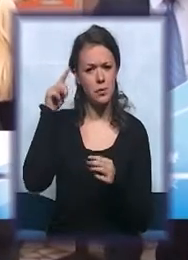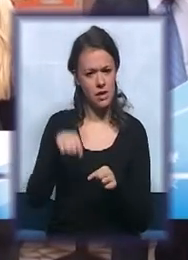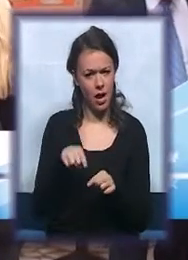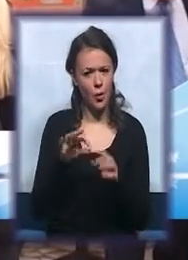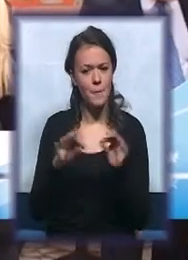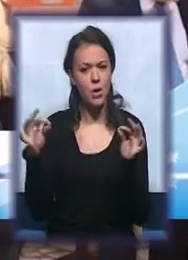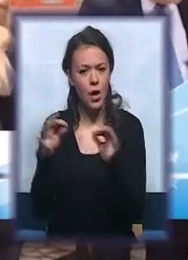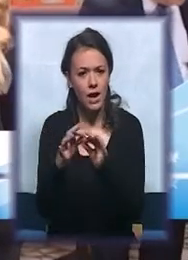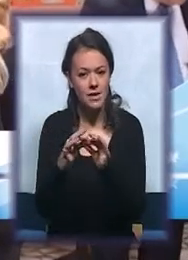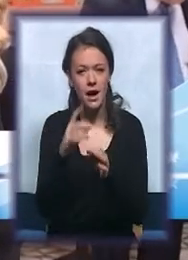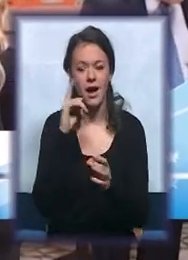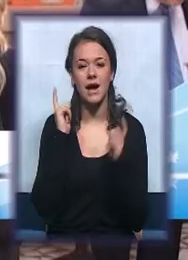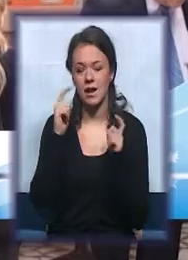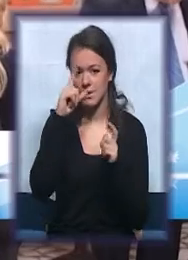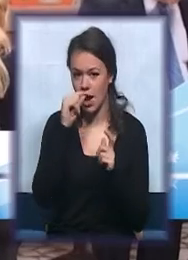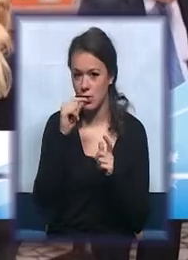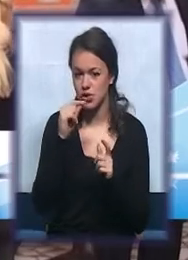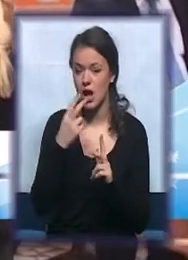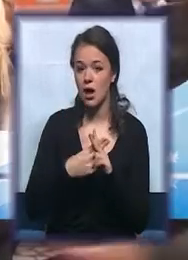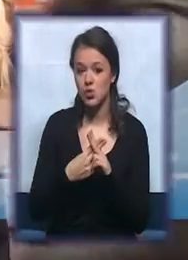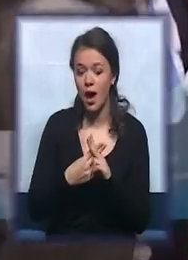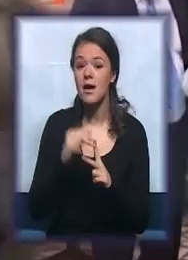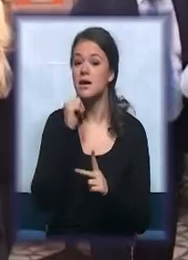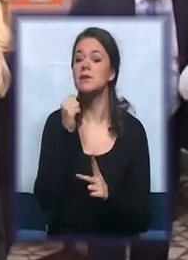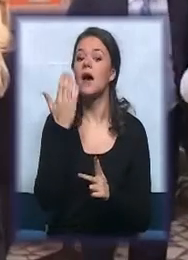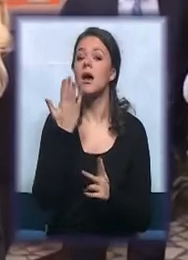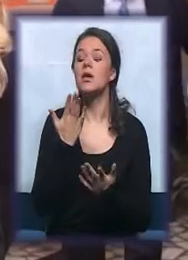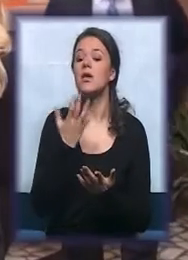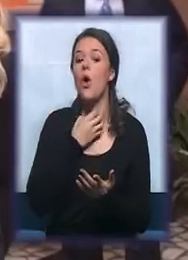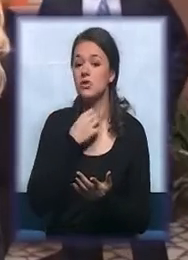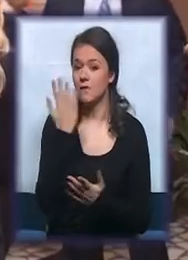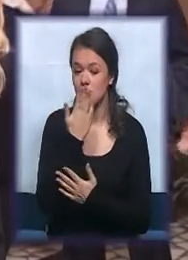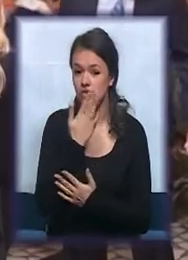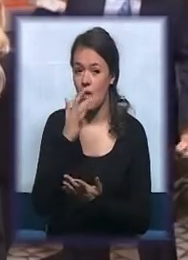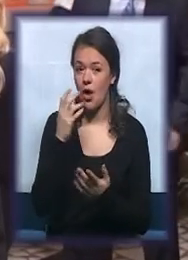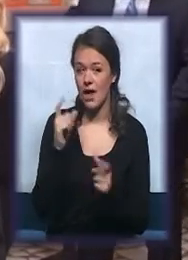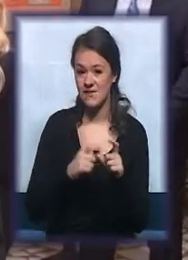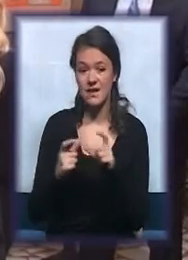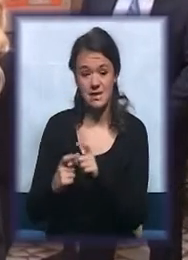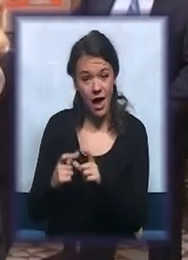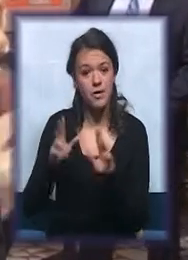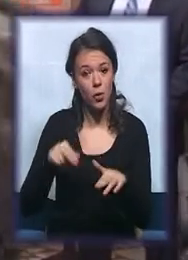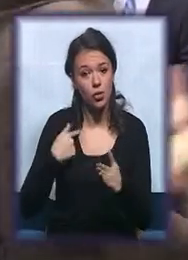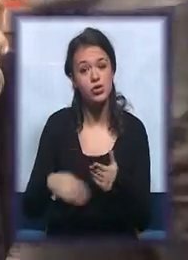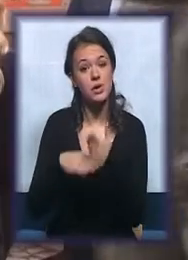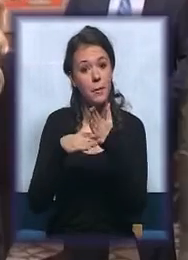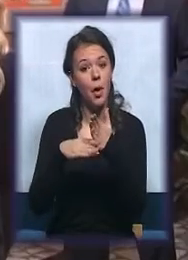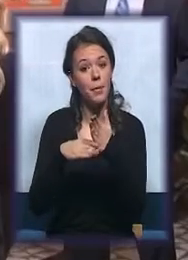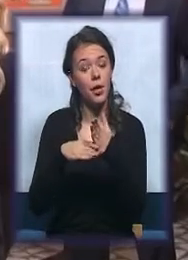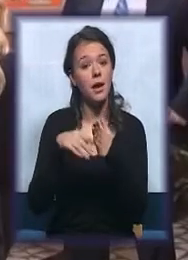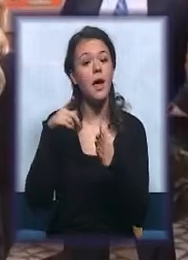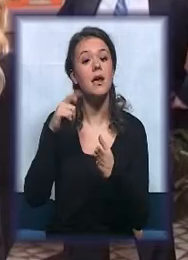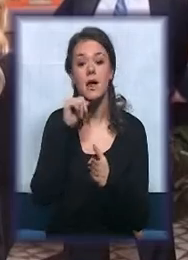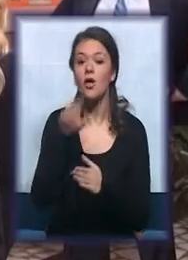projektu Gradska opština Čukarica i osnovne škole Sveti Sava mogućnost da pomogne zaista Čukaričanima i da ovih